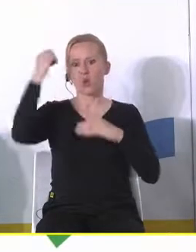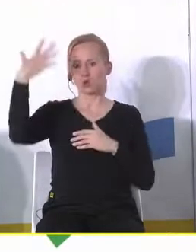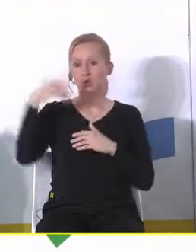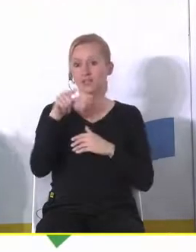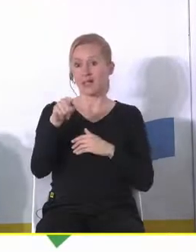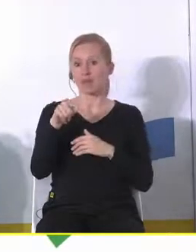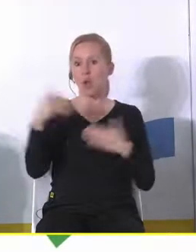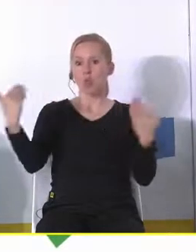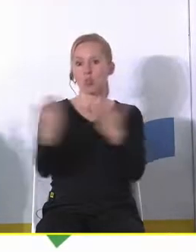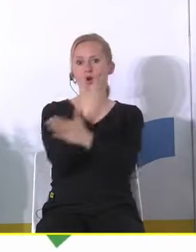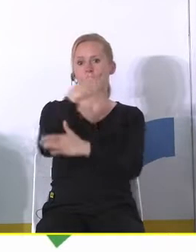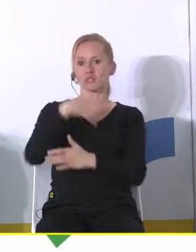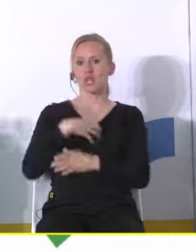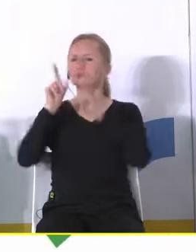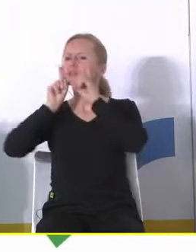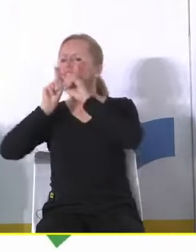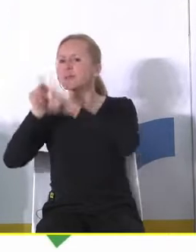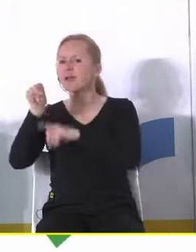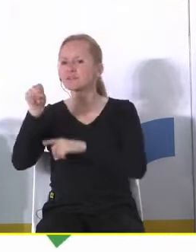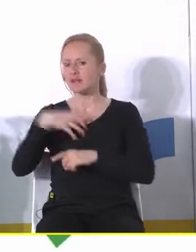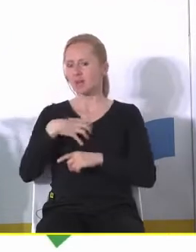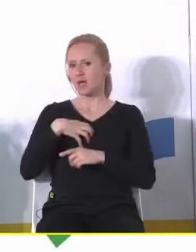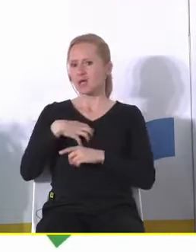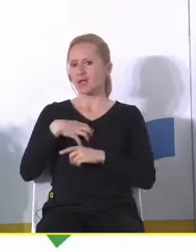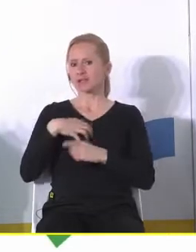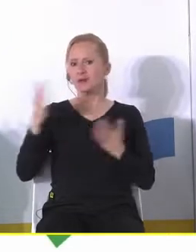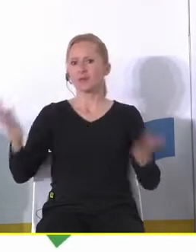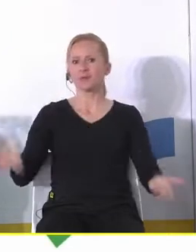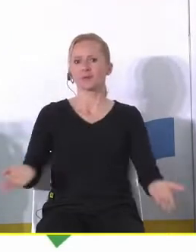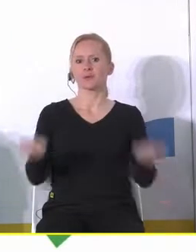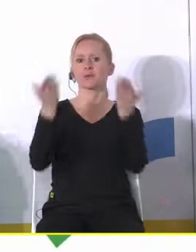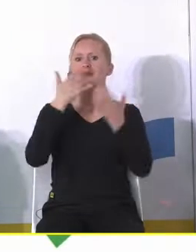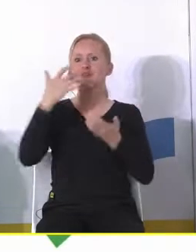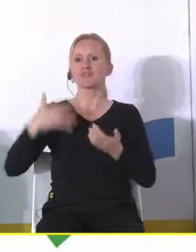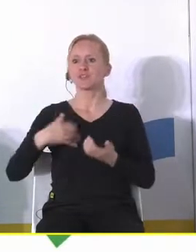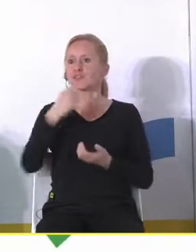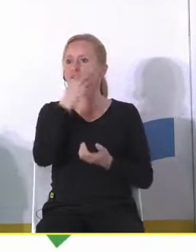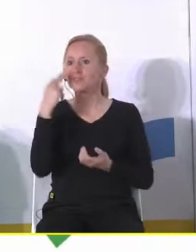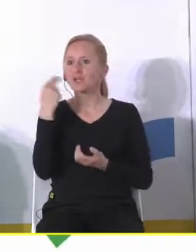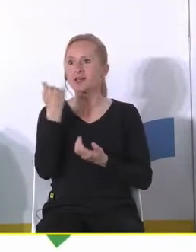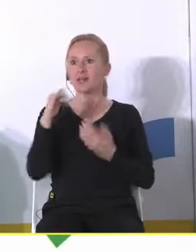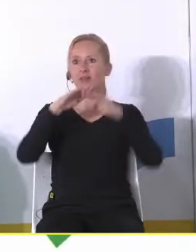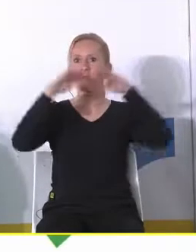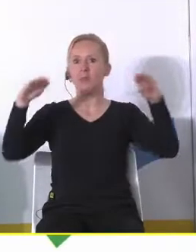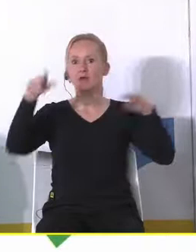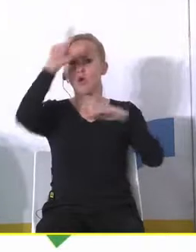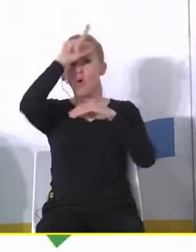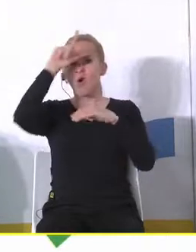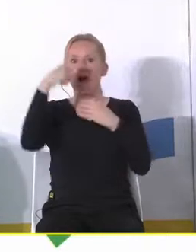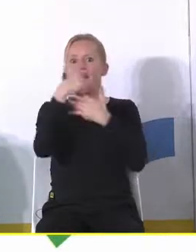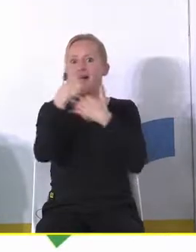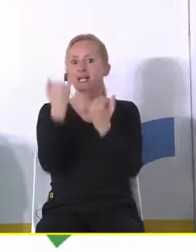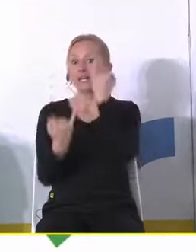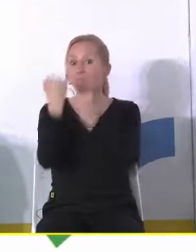miał nowego dyrektora który rzeczywiście no podniósł na wcześniej niewidziany poziom liczbę imprez